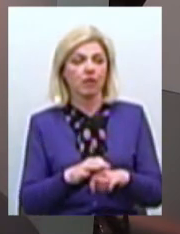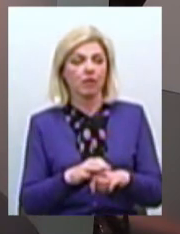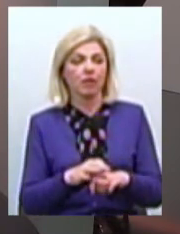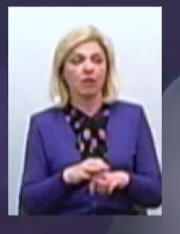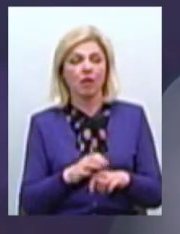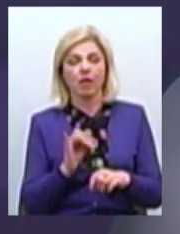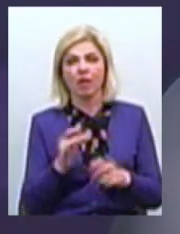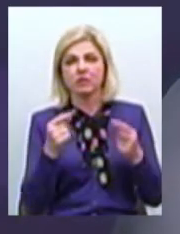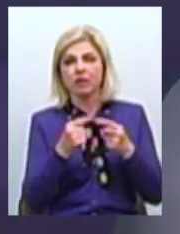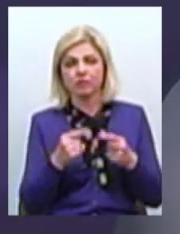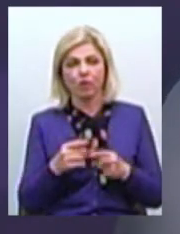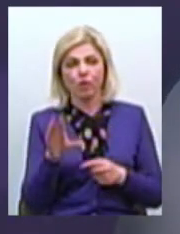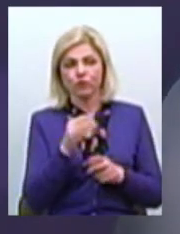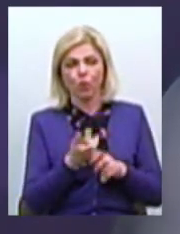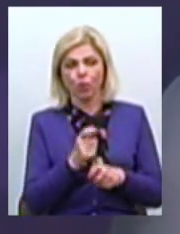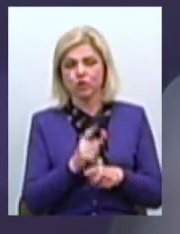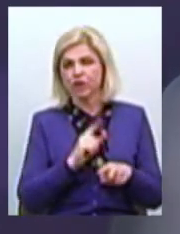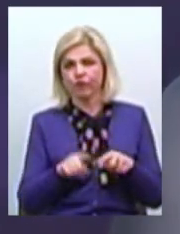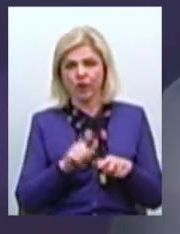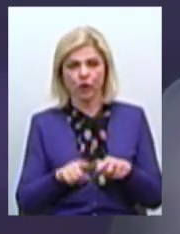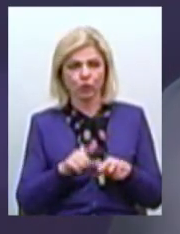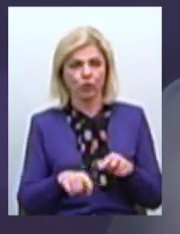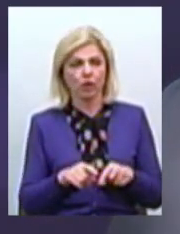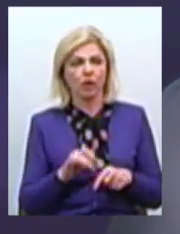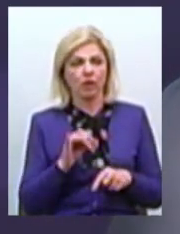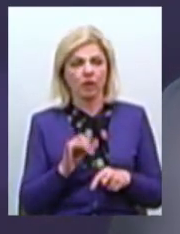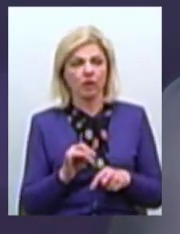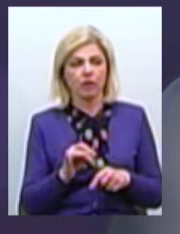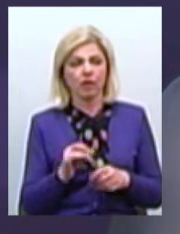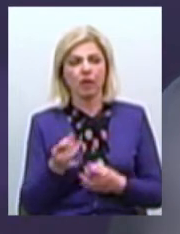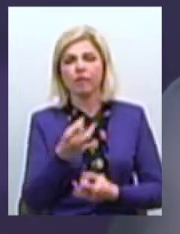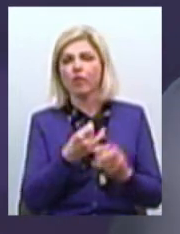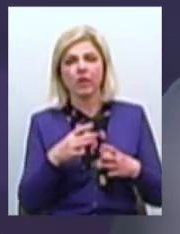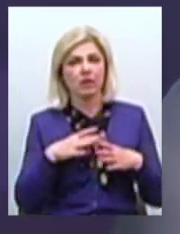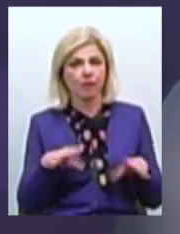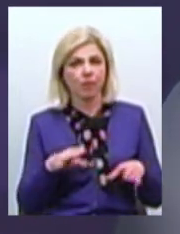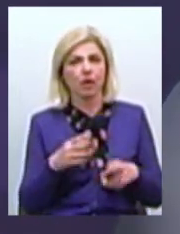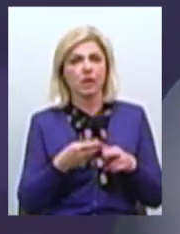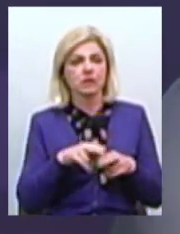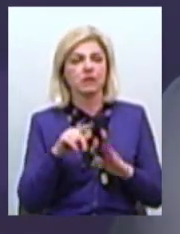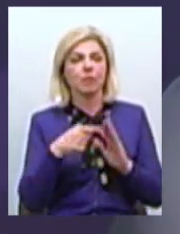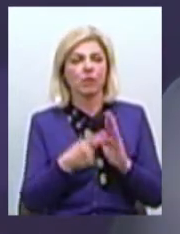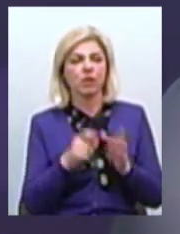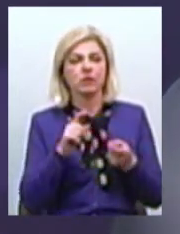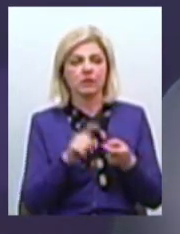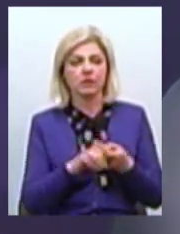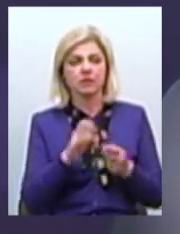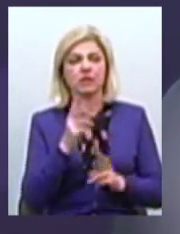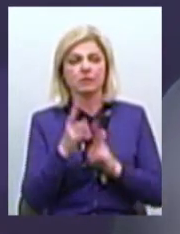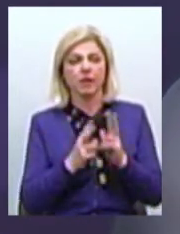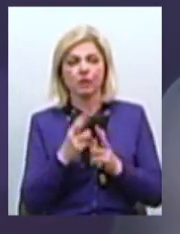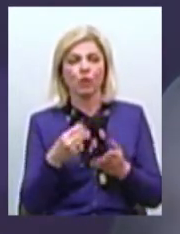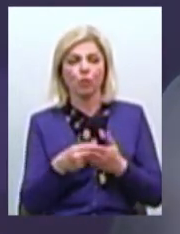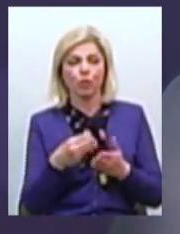швидко Все якось було швидкоплинно Засідань комісії не було фактично Фактично всі ці питання, які пов'язані були зі змінами в бюджети